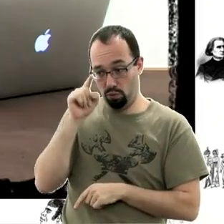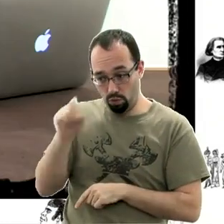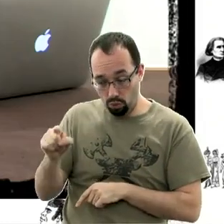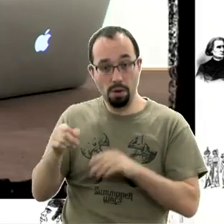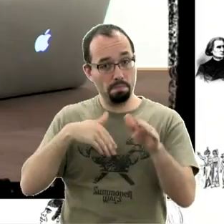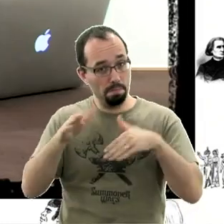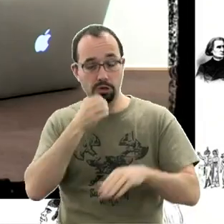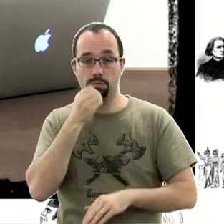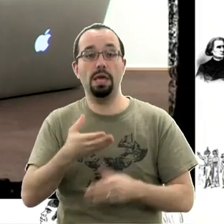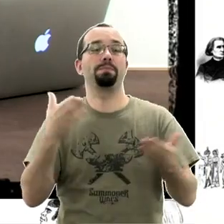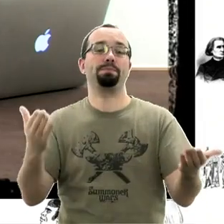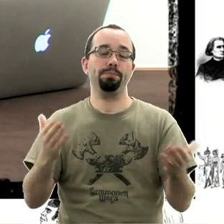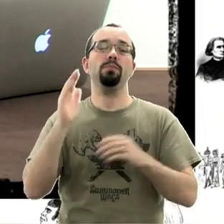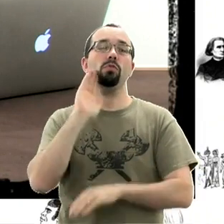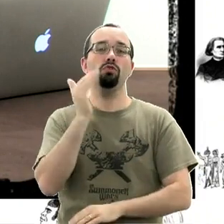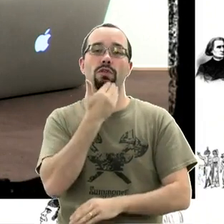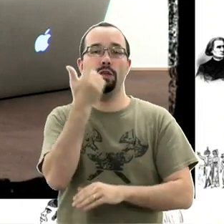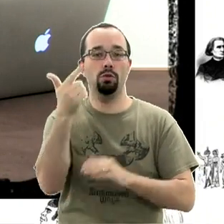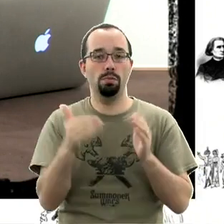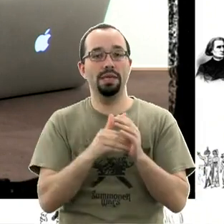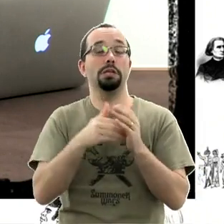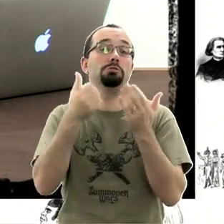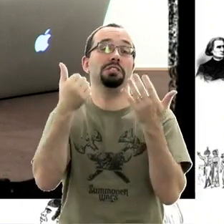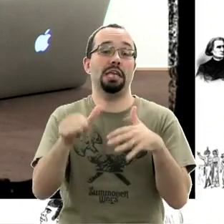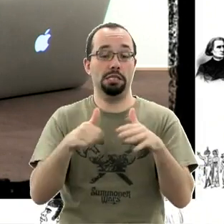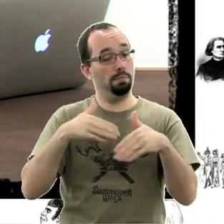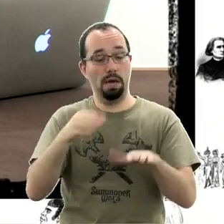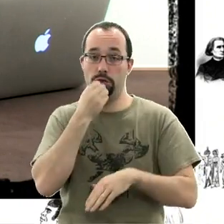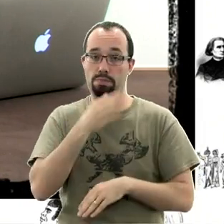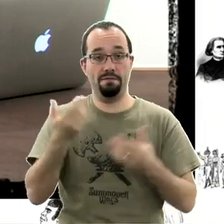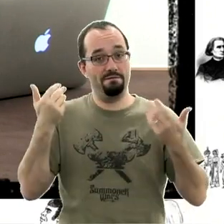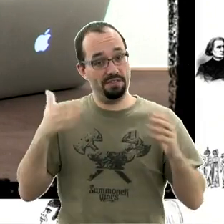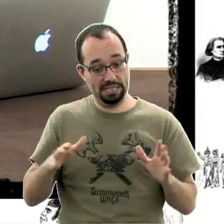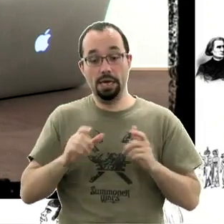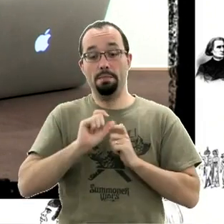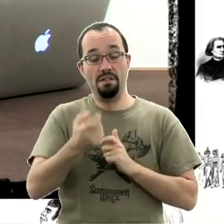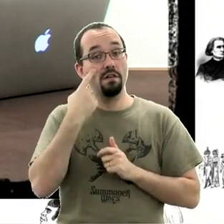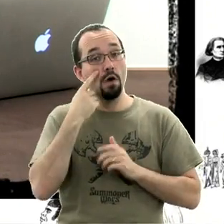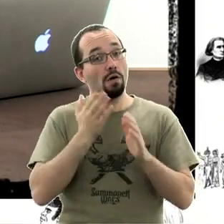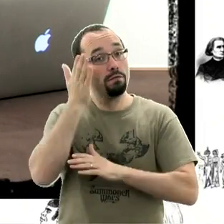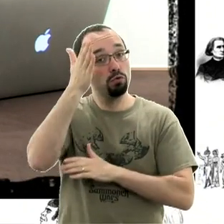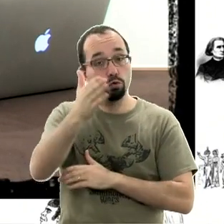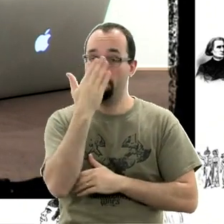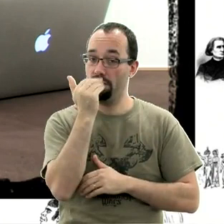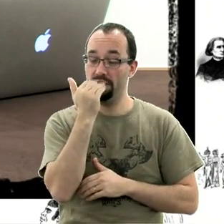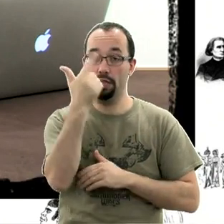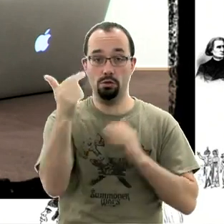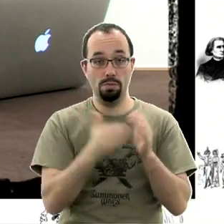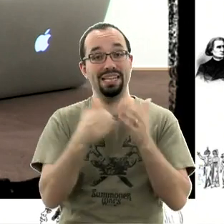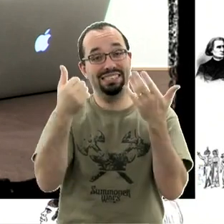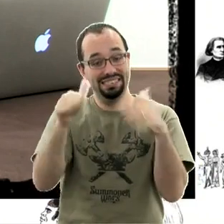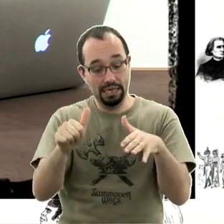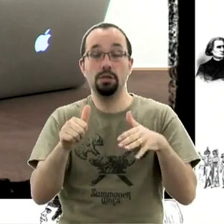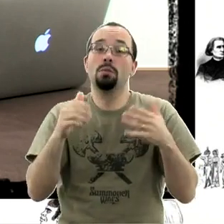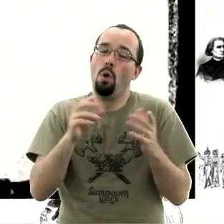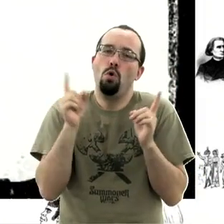au mois de janvier 2016. va maintenant se diriger vers le futur, ce qui va se passer au mois de février. Vous allez voir, c'est assez chargé, mais assez